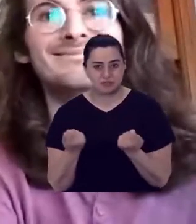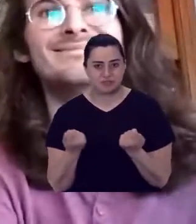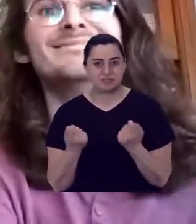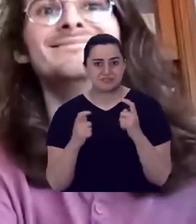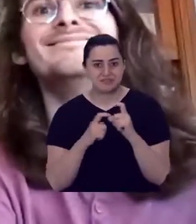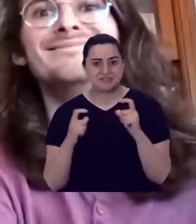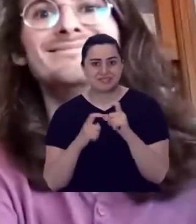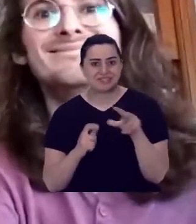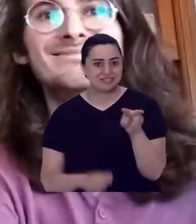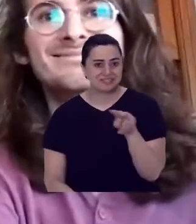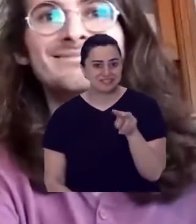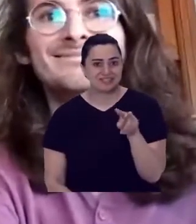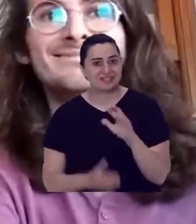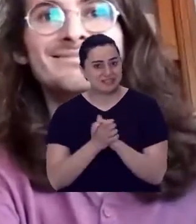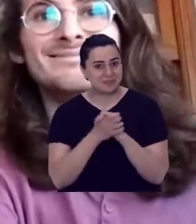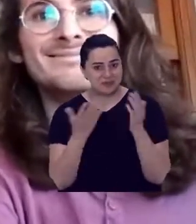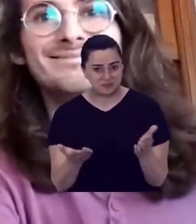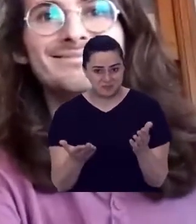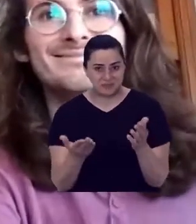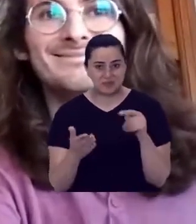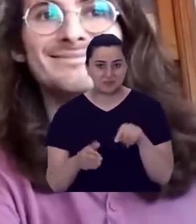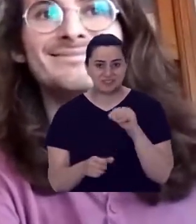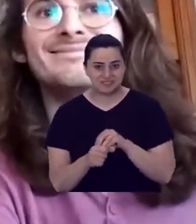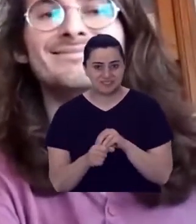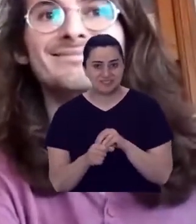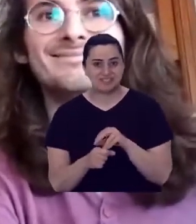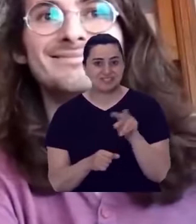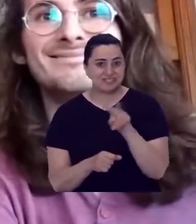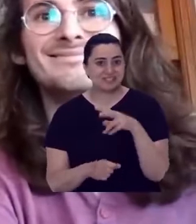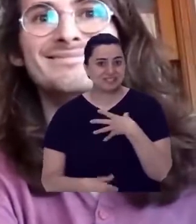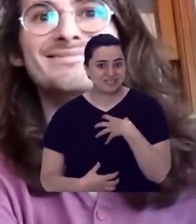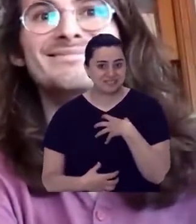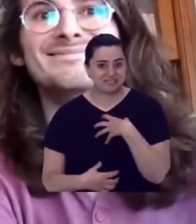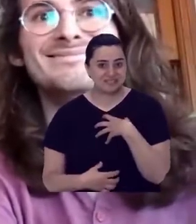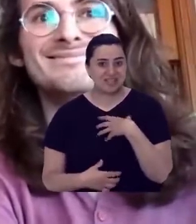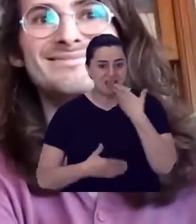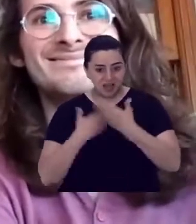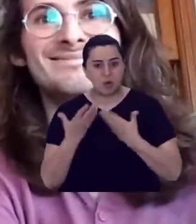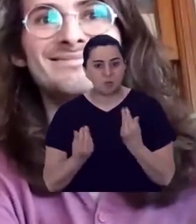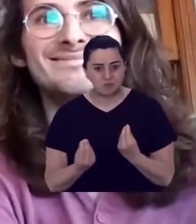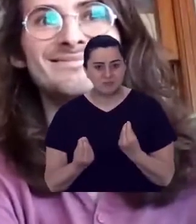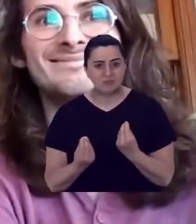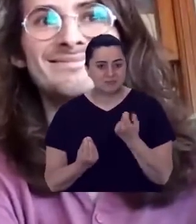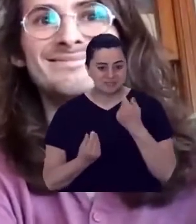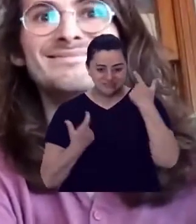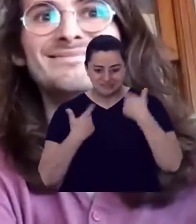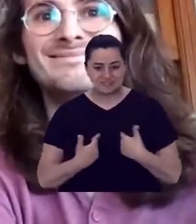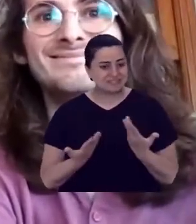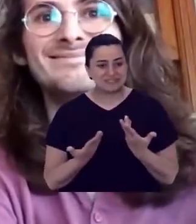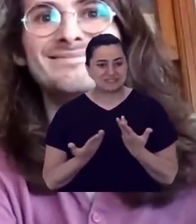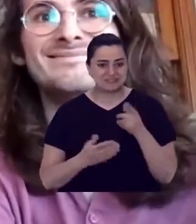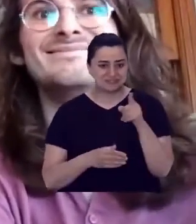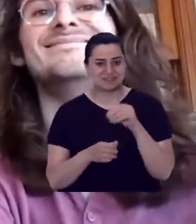Seben ve Serim, önce sizi tebrik ediyorum bundan dolayı. Kendinizi anlatır mısınız? Önce biraz betimler misiniz?